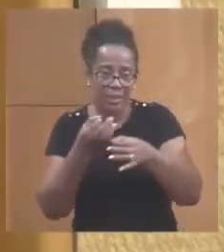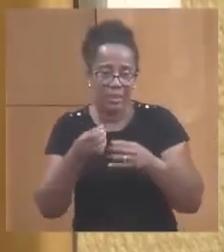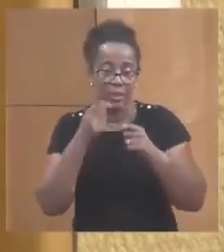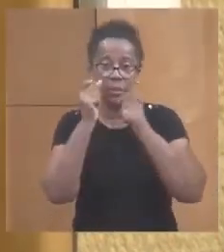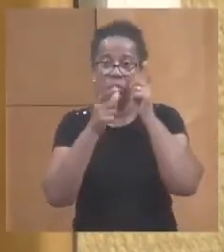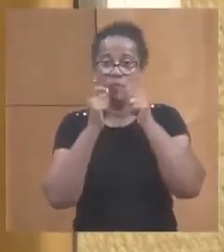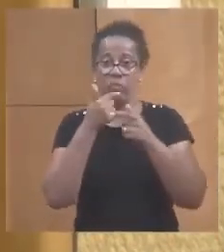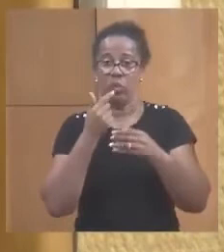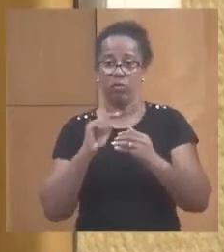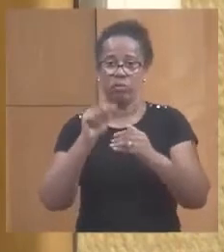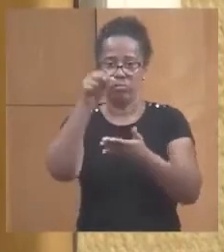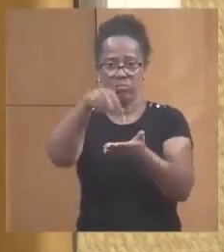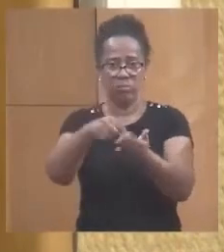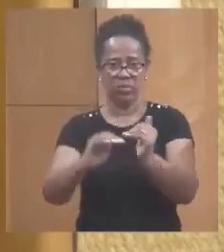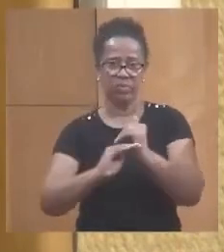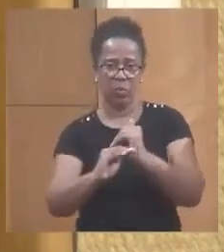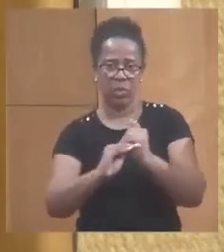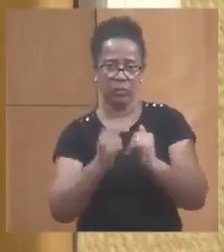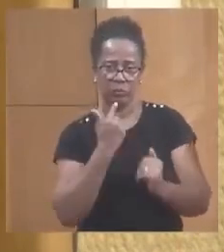découvert au Vauclin,